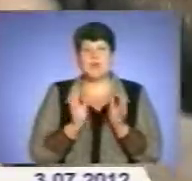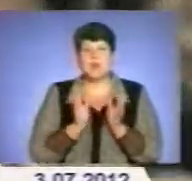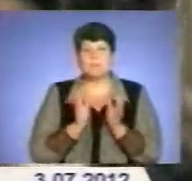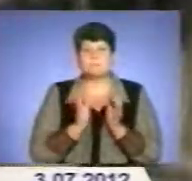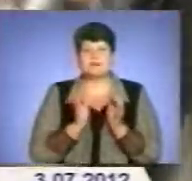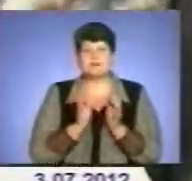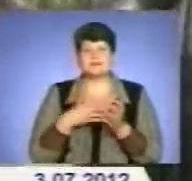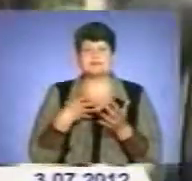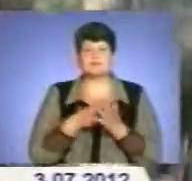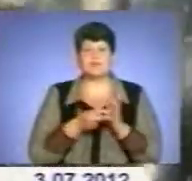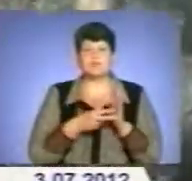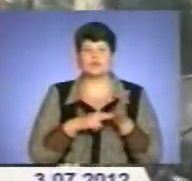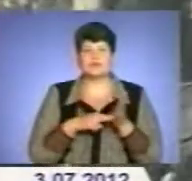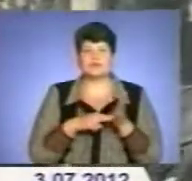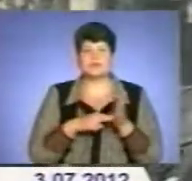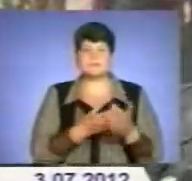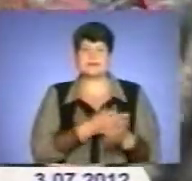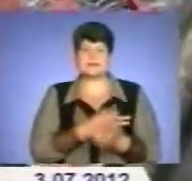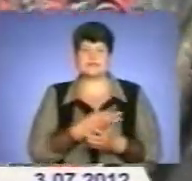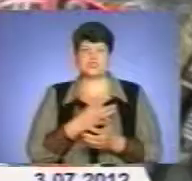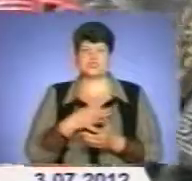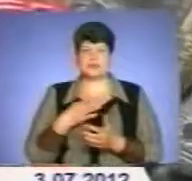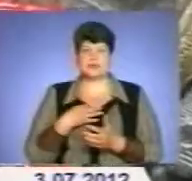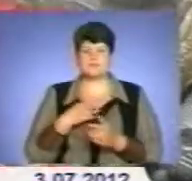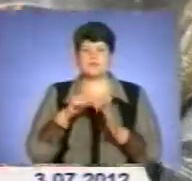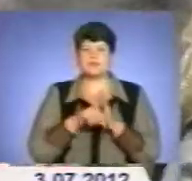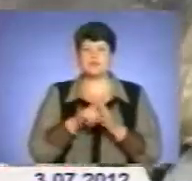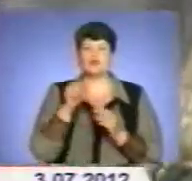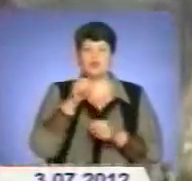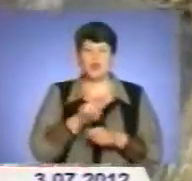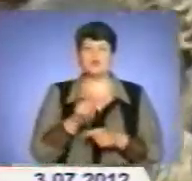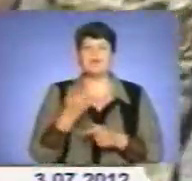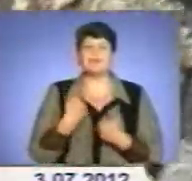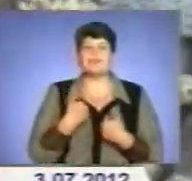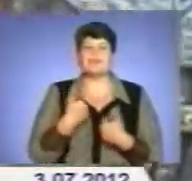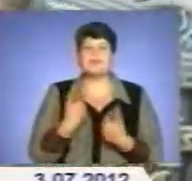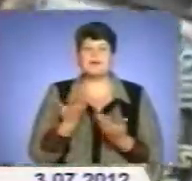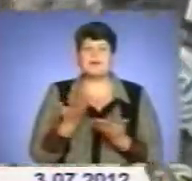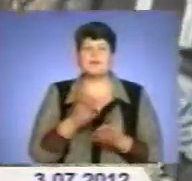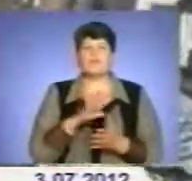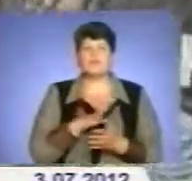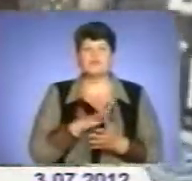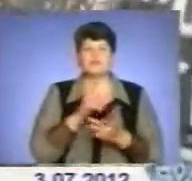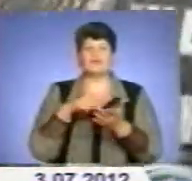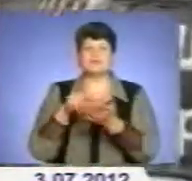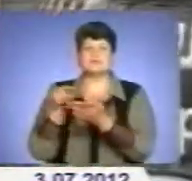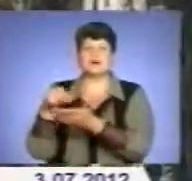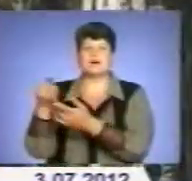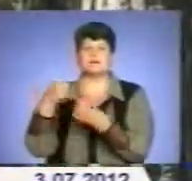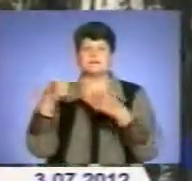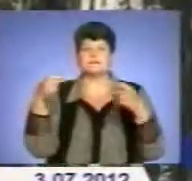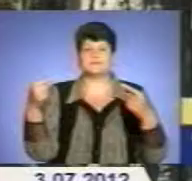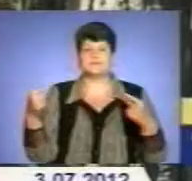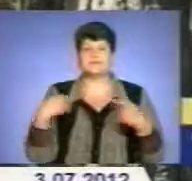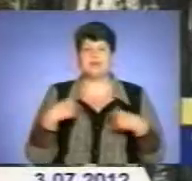свого планування. Значки – це ознаки того, де люди були в той чи інакший відлік часу.